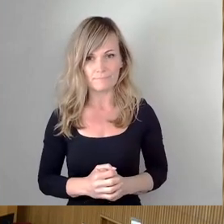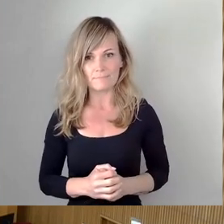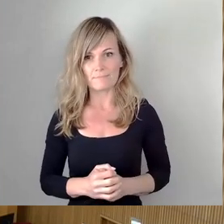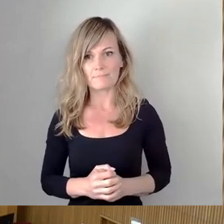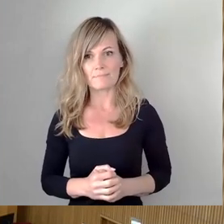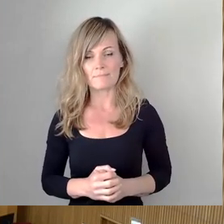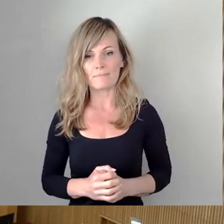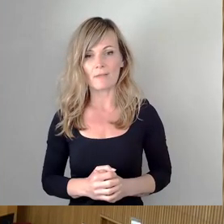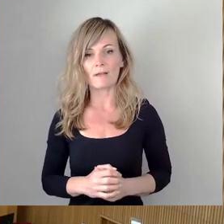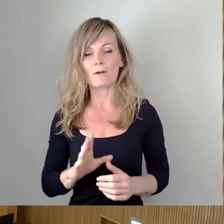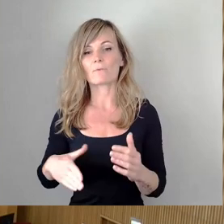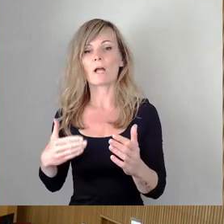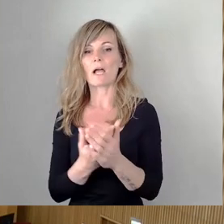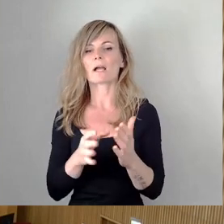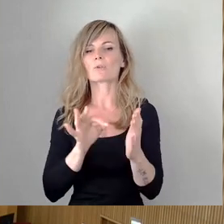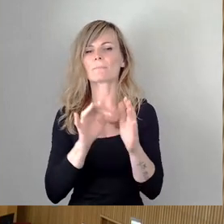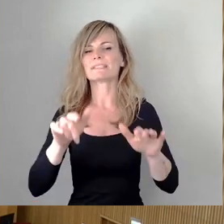17 einbringen. Herr Kühn,